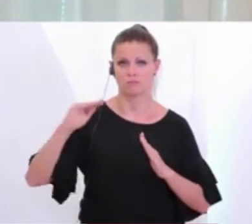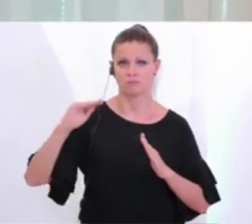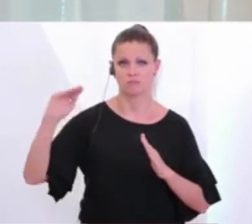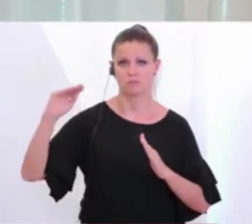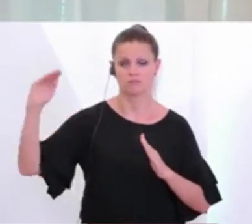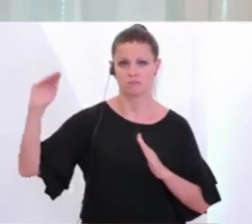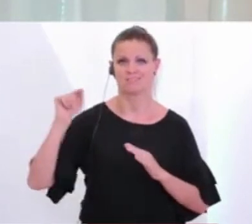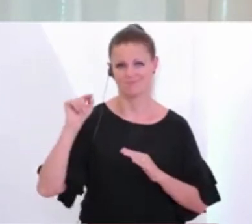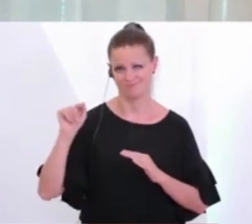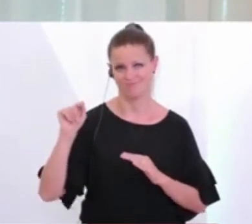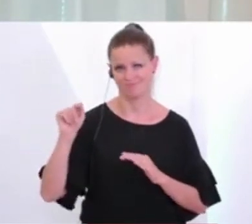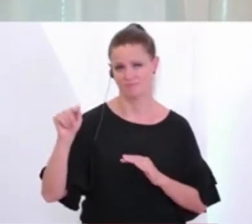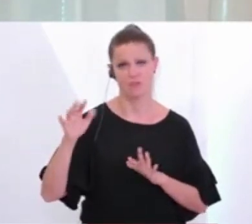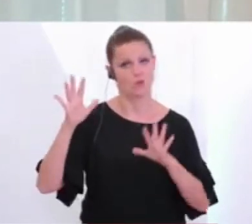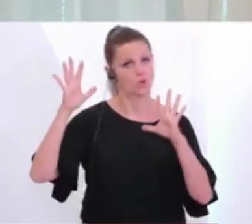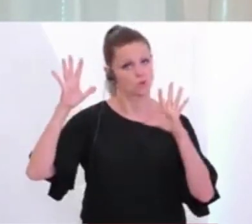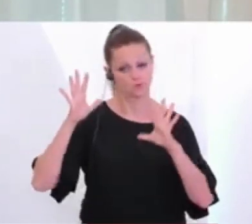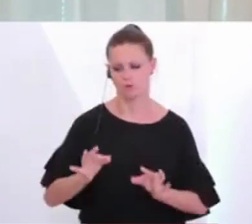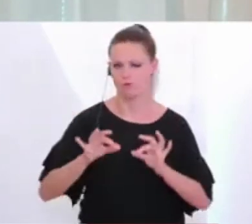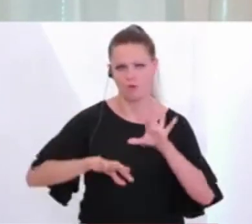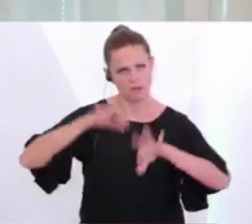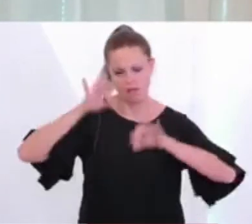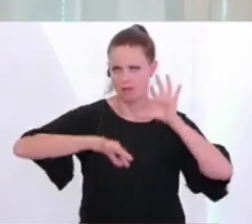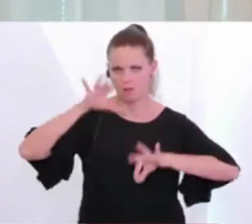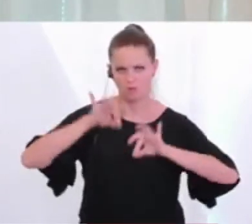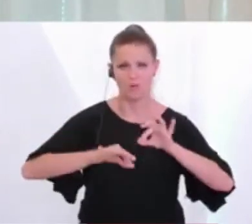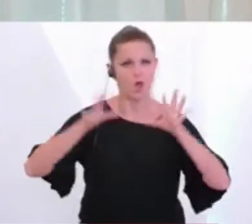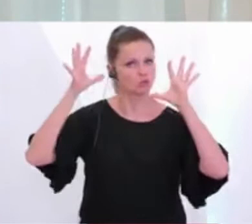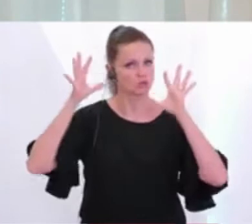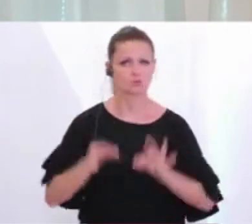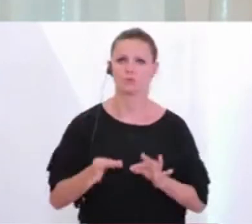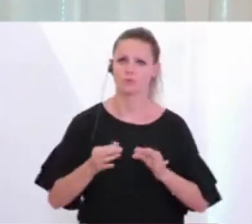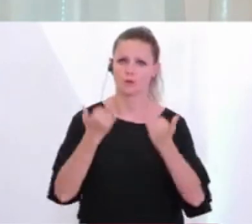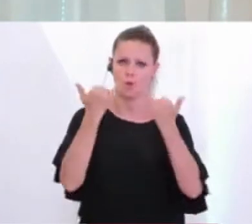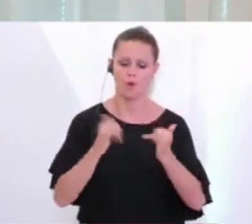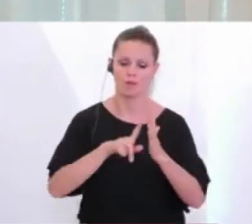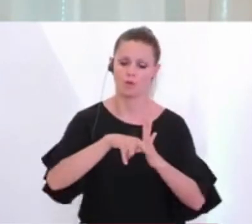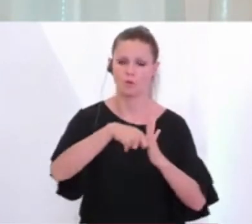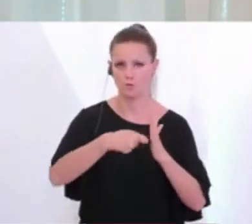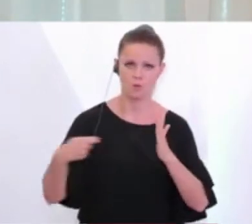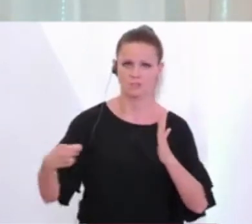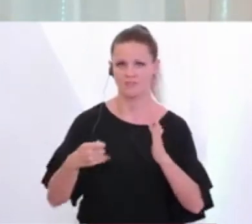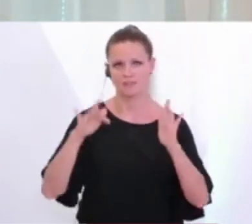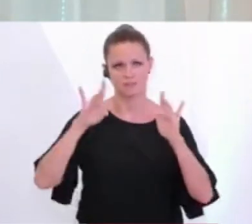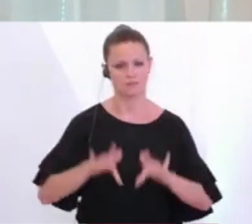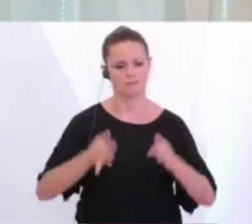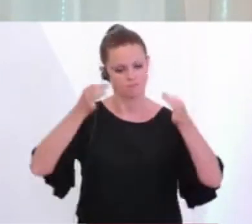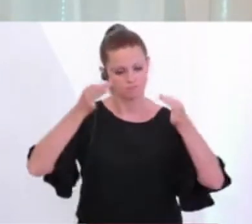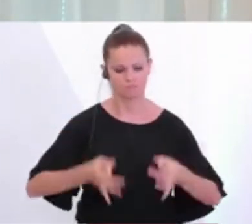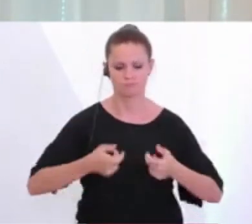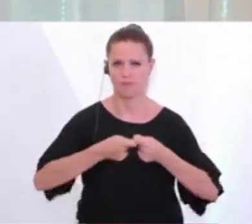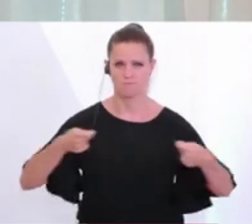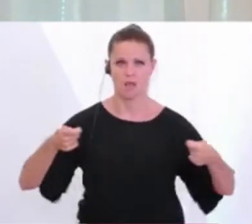das haben wir sofort analysiert und daraus ziehen wir heute die Konsequenzen mit sehr konkreten